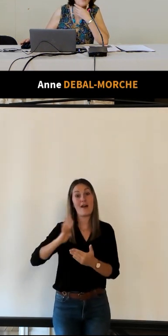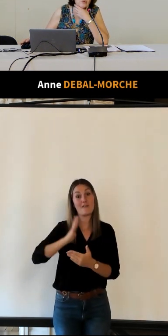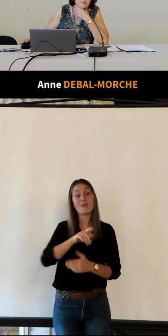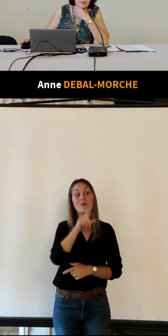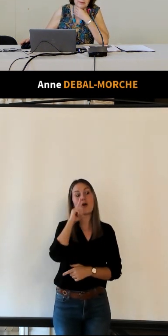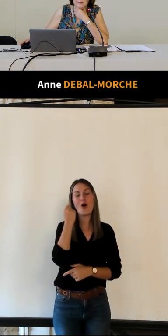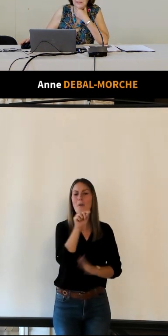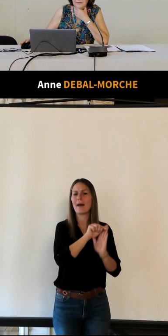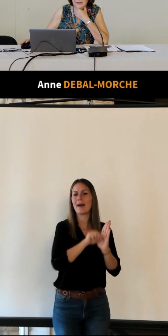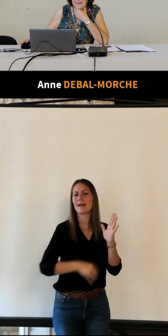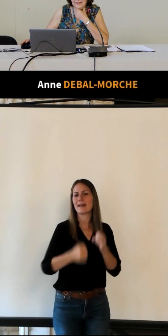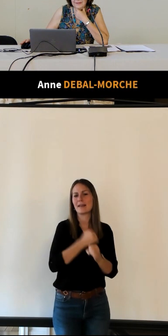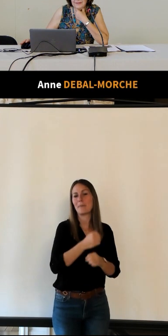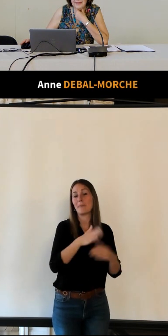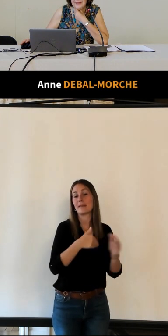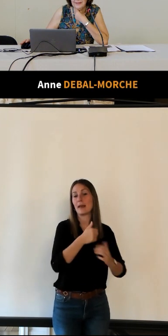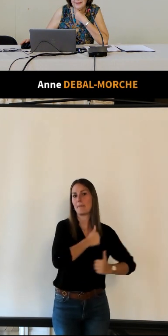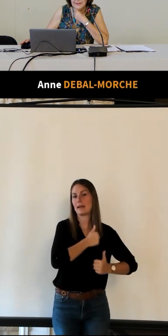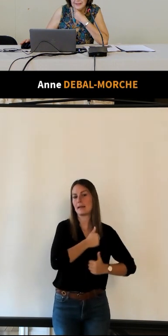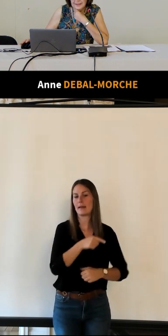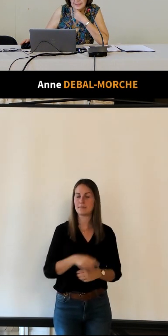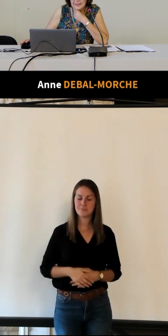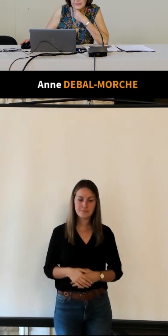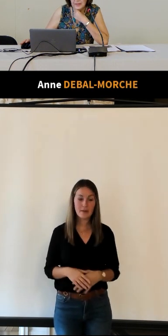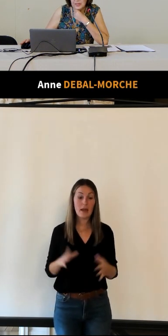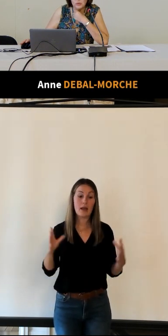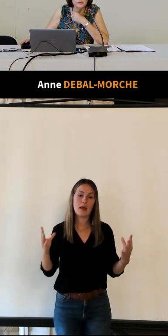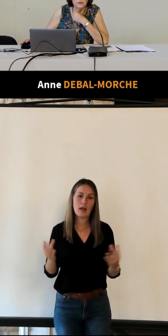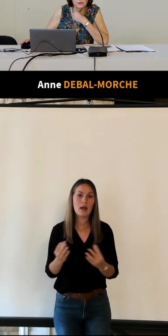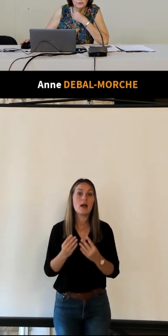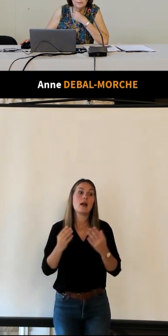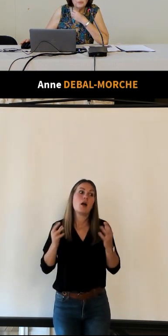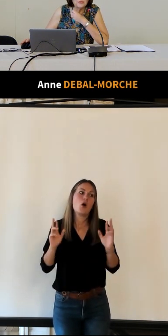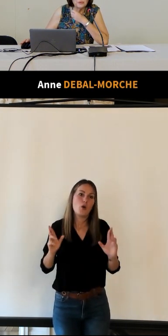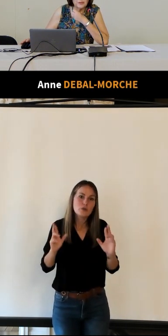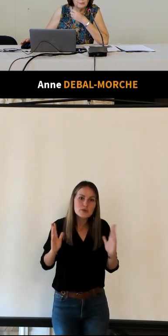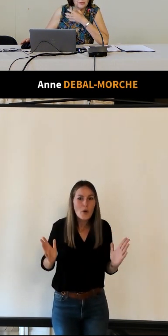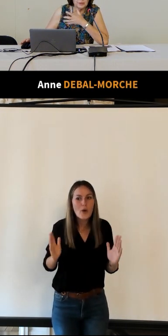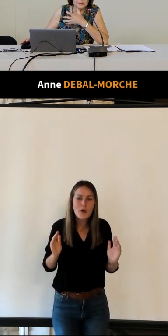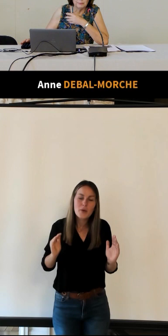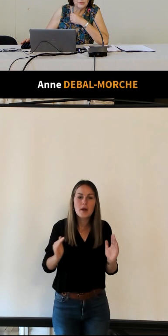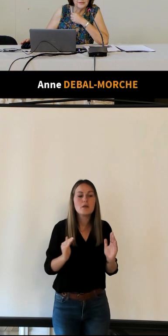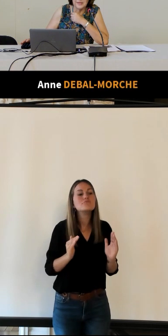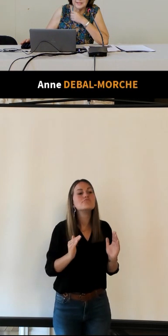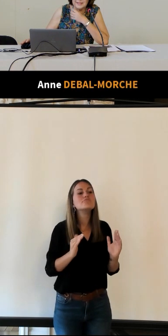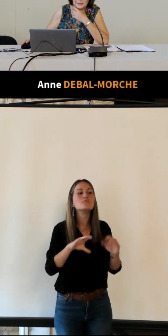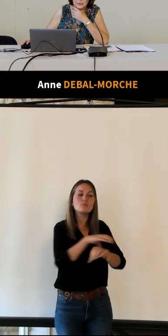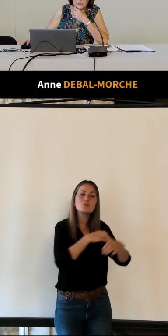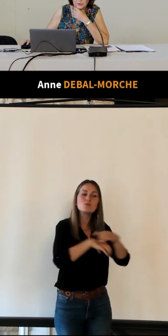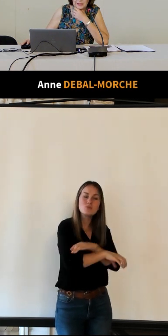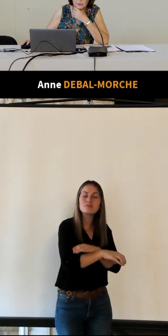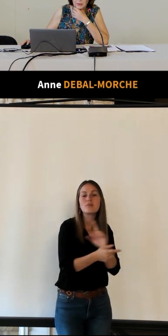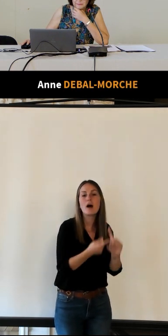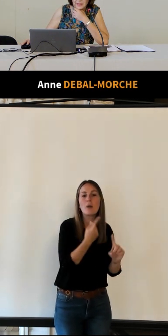qui heureusement quand même a fait des choses quand même plus importantes et plus efficaces